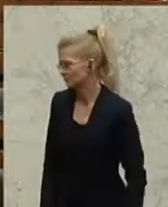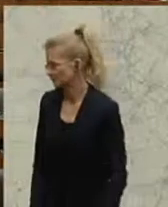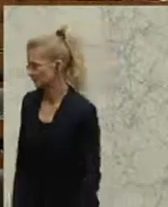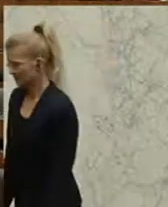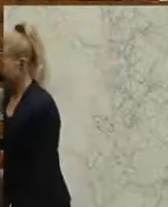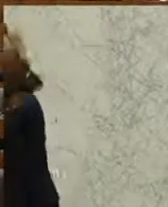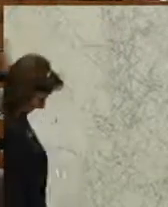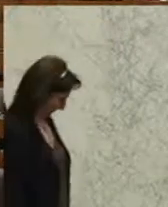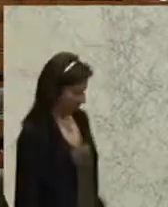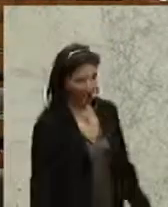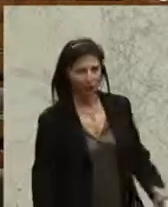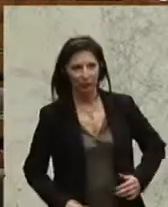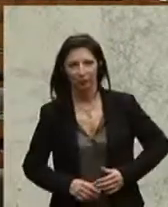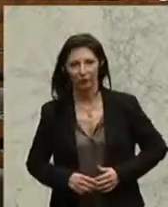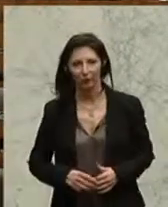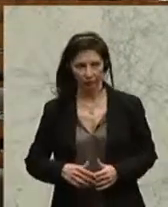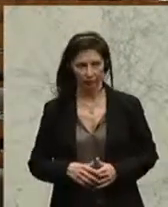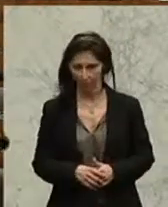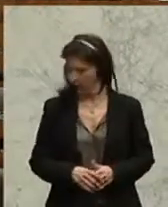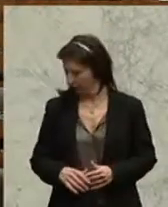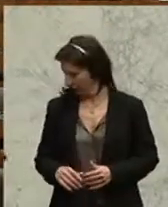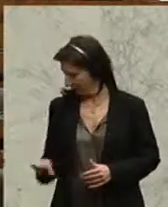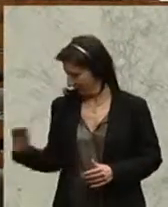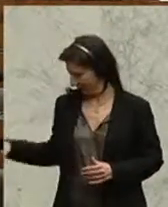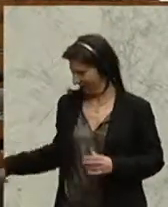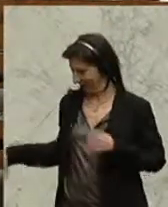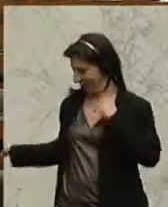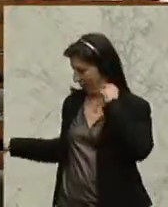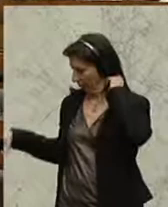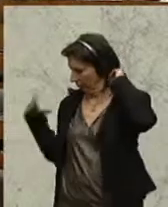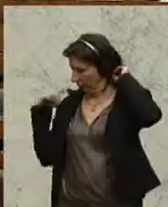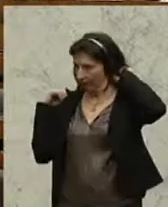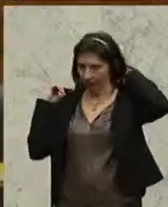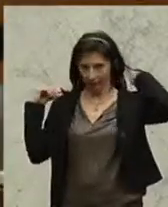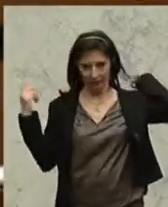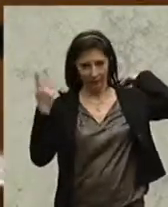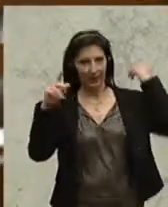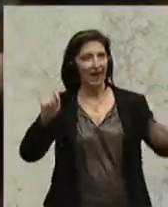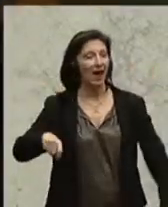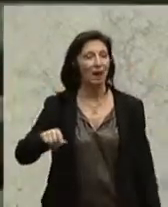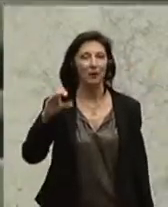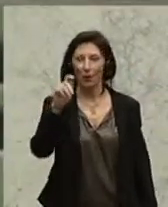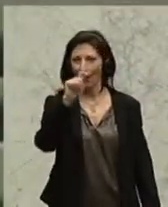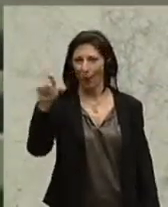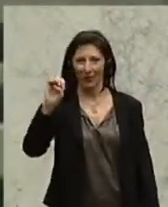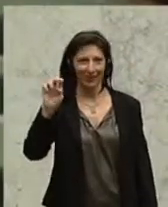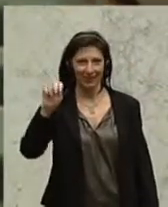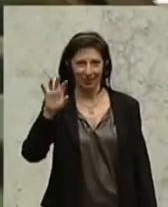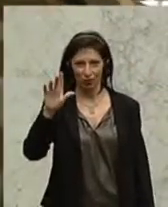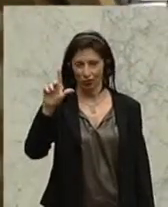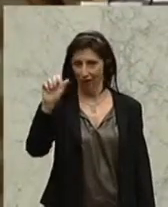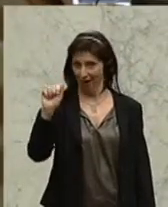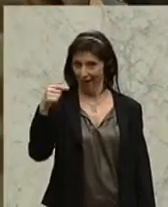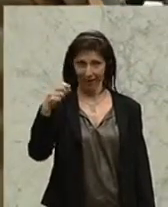Die vom Rechnungshof festgestellten Mängel seien sowohl bei der Theowien als auch beim Patentamt verbessert worden, betont Philipp Kucher von der